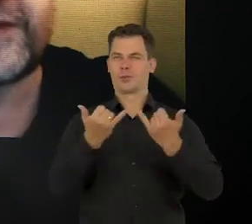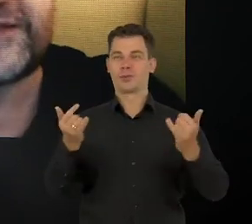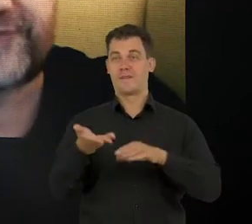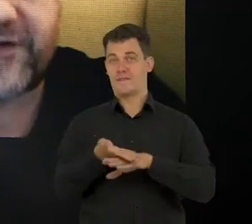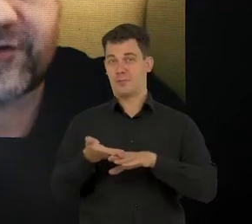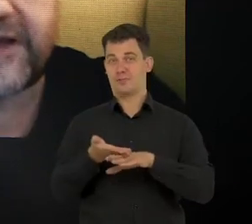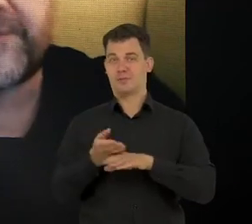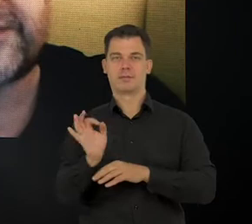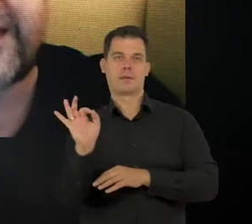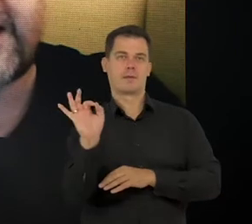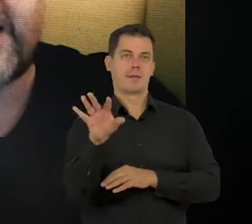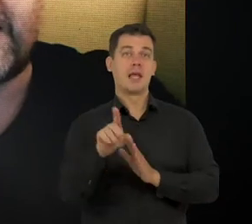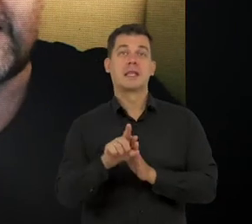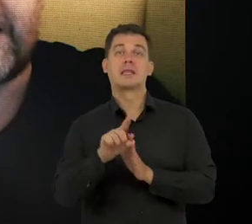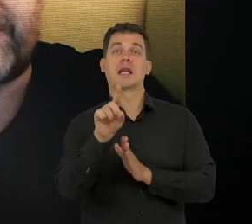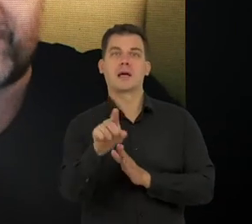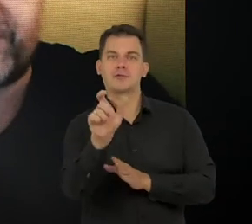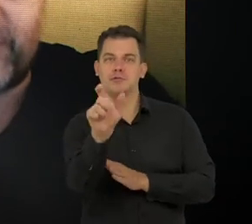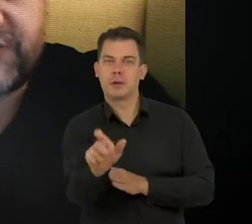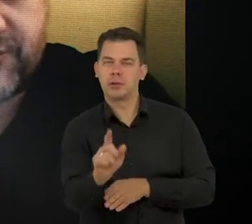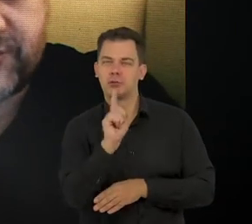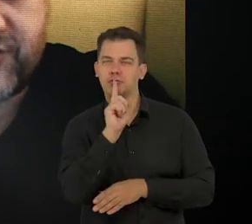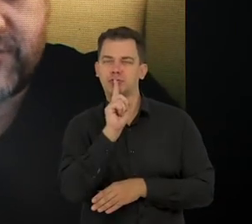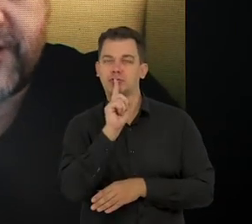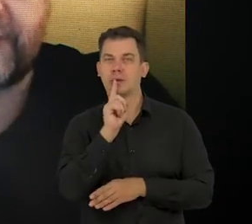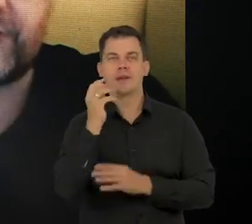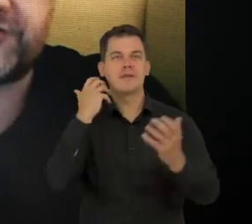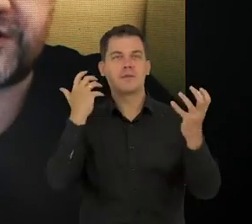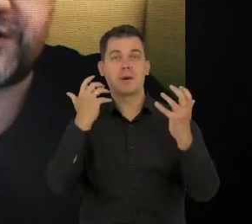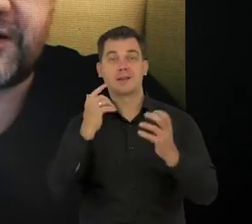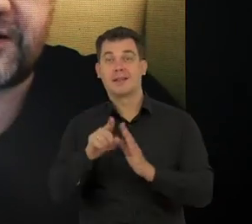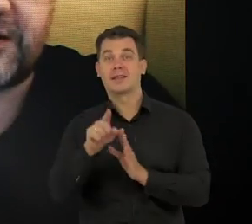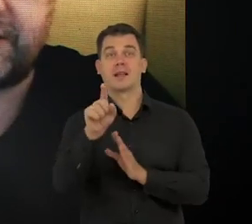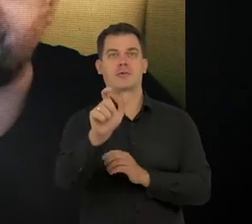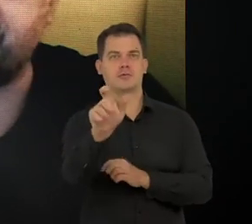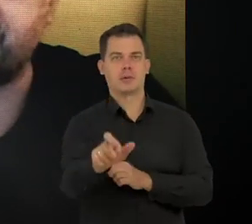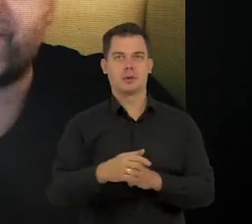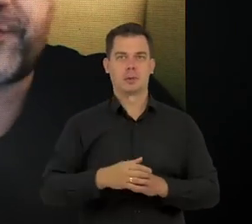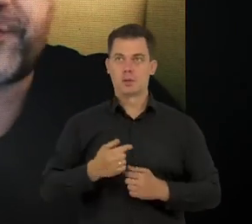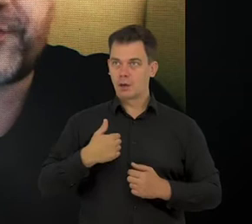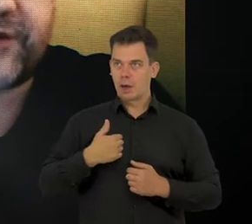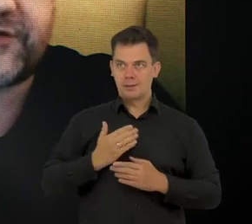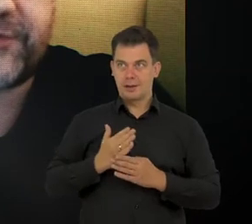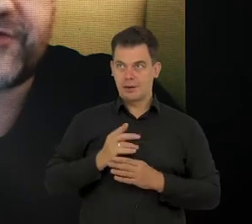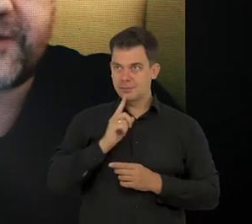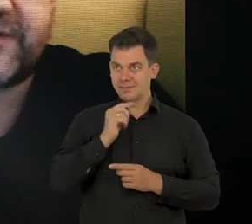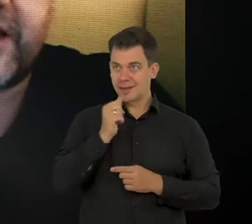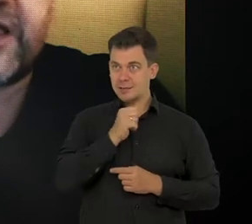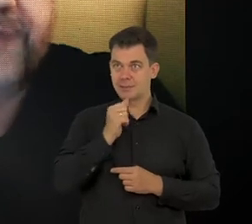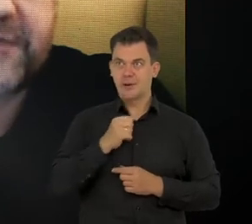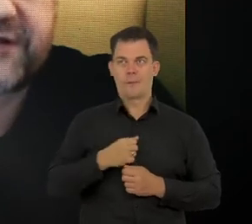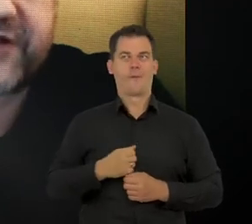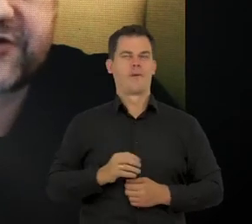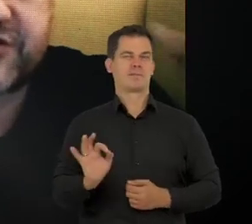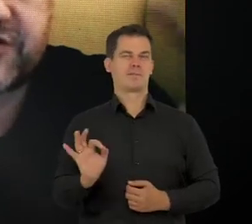rozmaite fake newsy albo daje posług różnym ludziom, którzy rozpowszechniają tego typu informacji